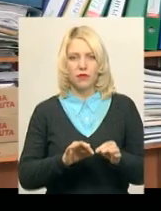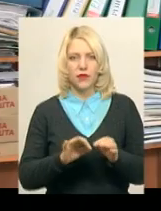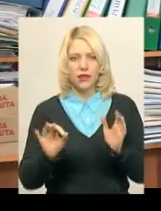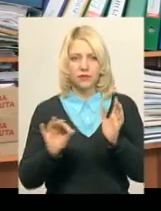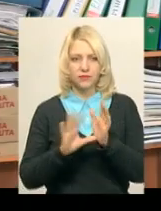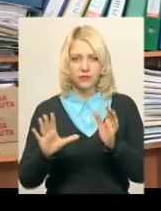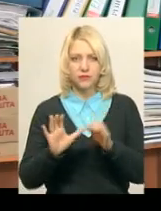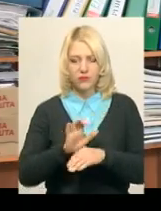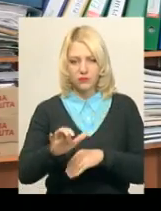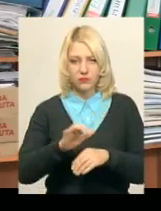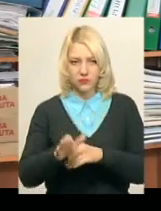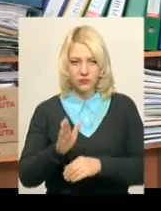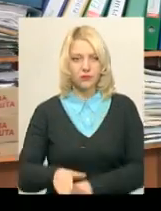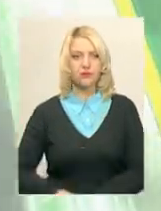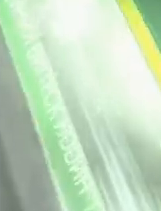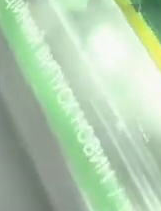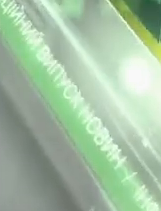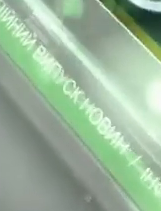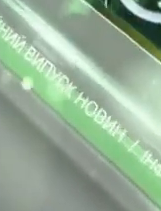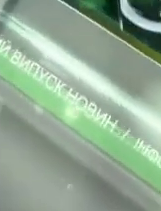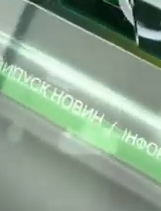постачання електрики.